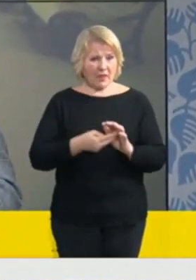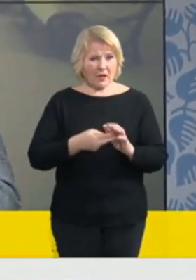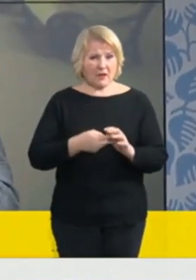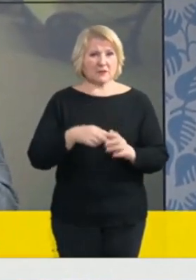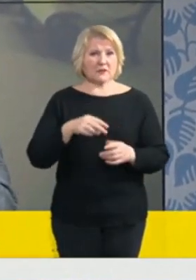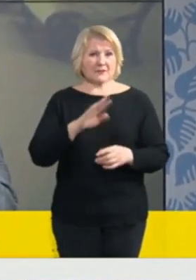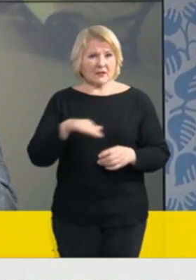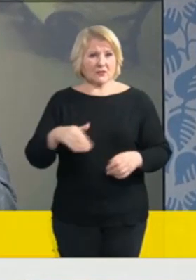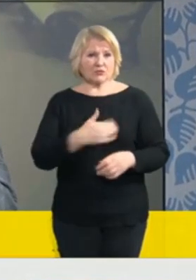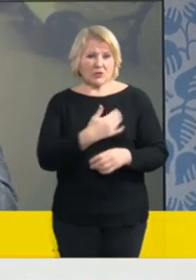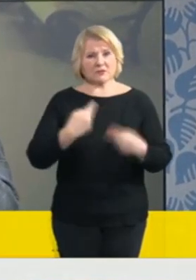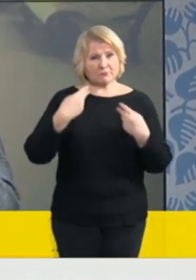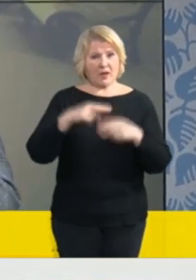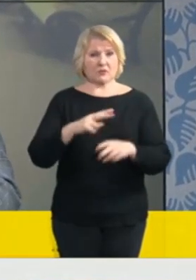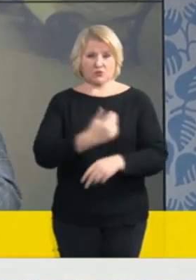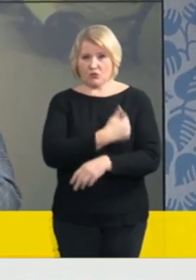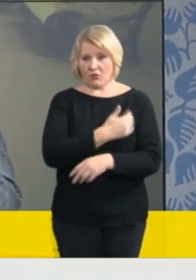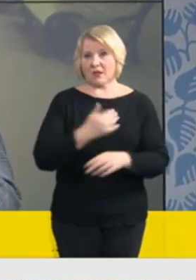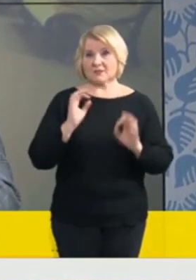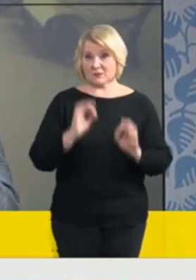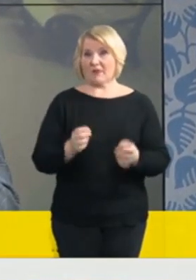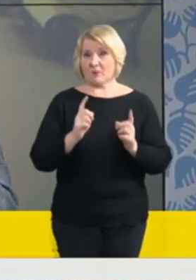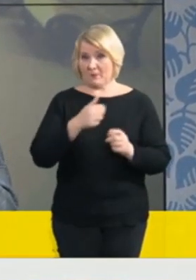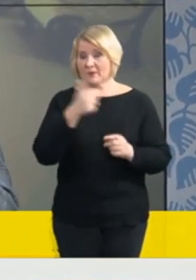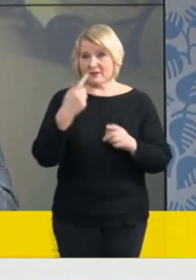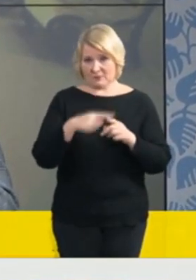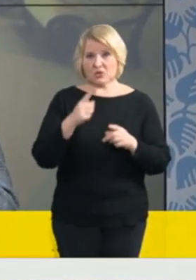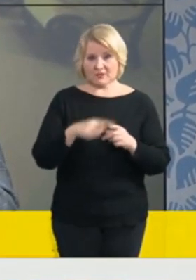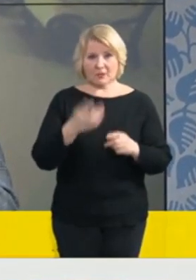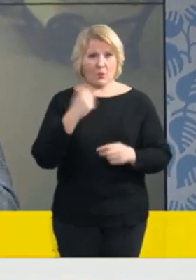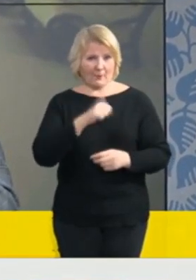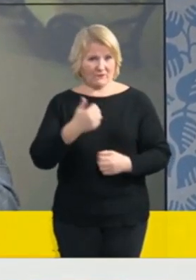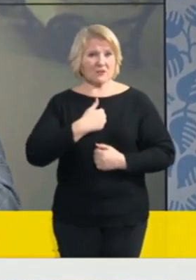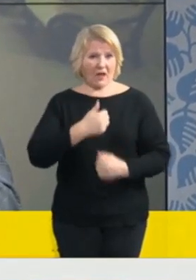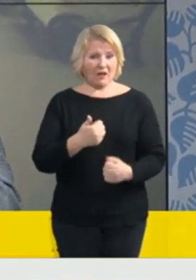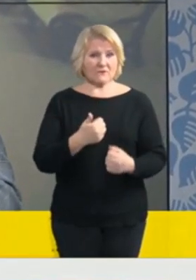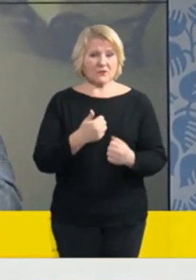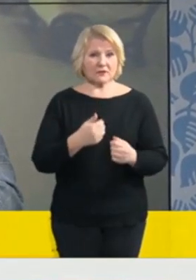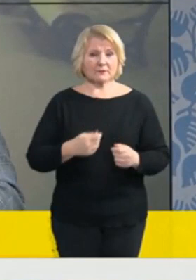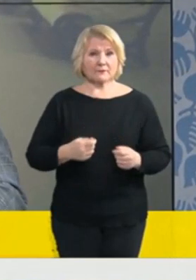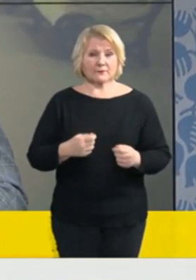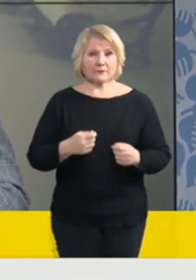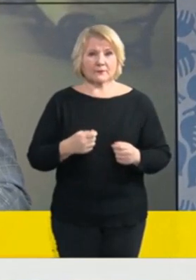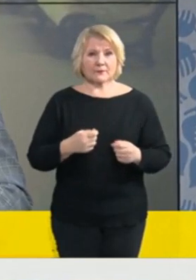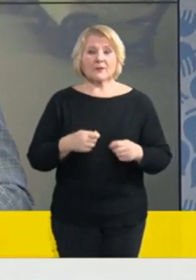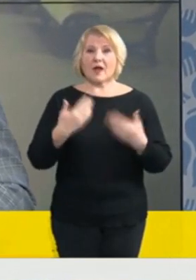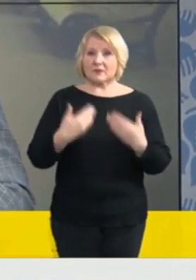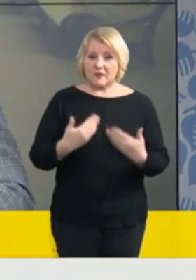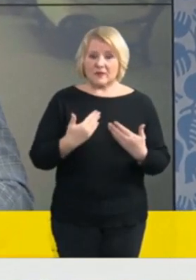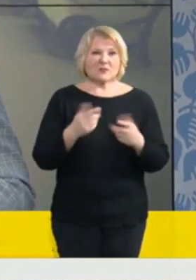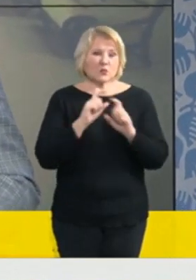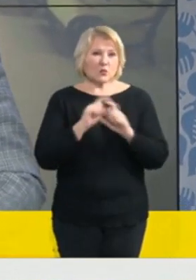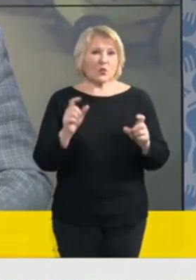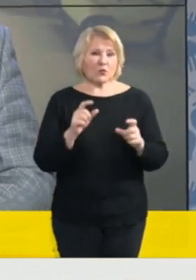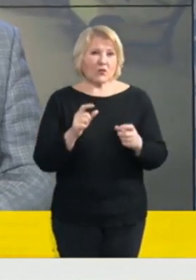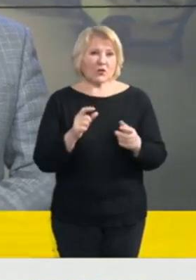do škol. Původně to měl být 1. březen jako ten první termín těch prvních žáků a studentů. Teď i vzhledem k tomu, kdyby